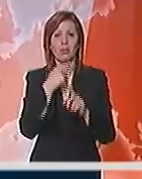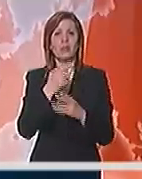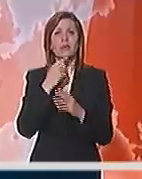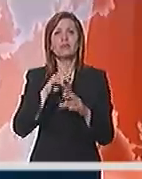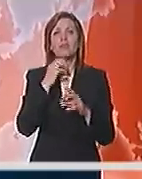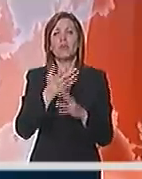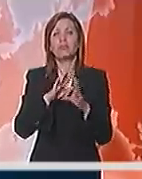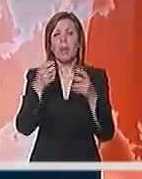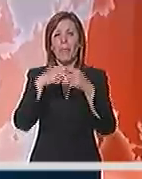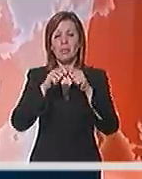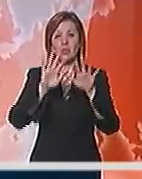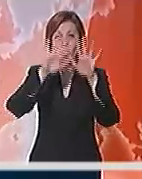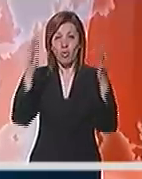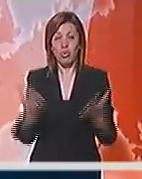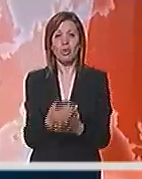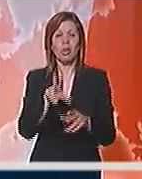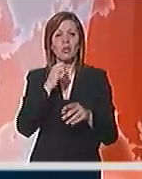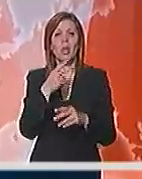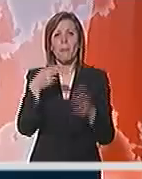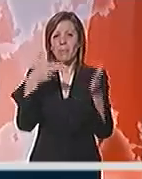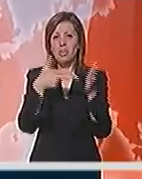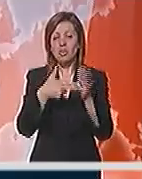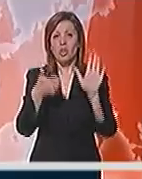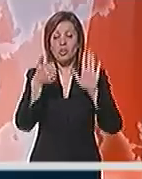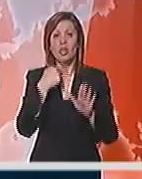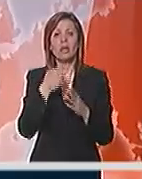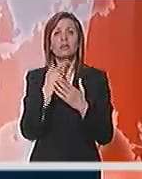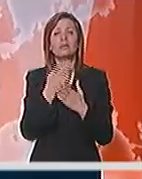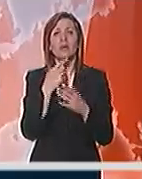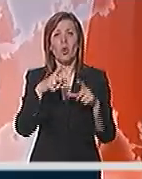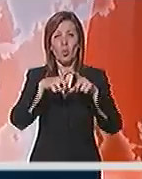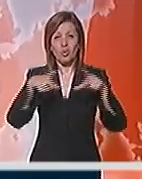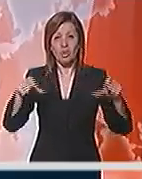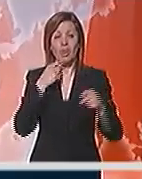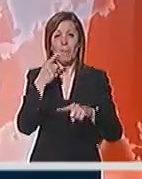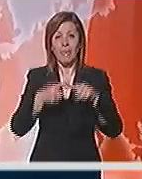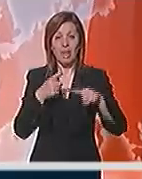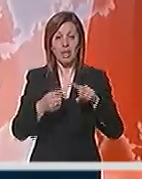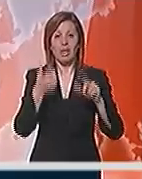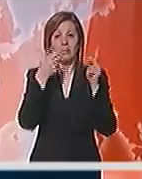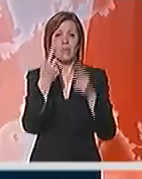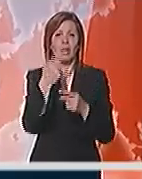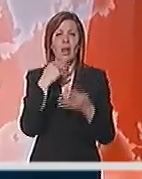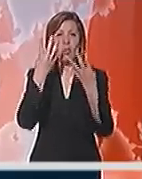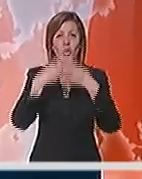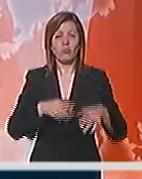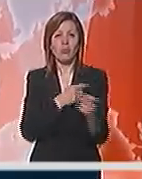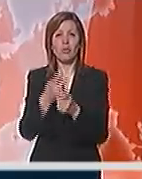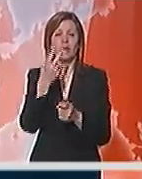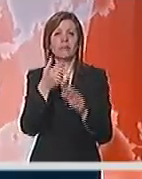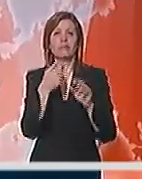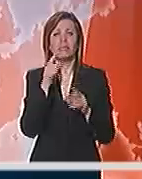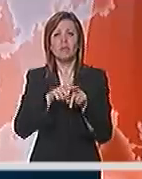u plastičnom buretu, zatim pištolje, šest kutija sa inicijalnim kapislama, jednu automatsku pušku, šest granata za